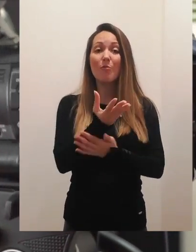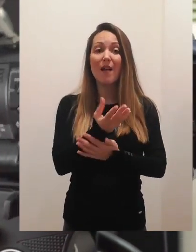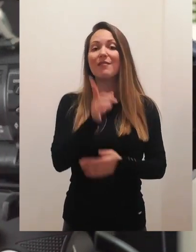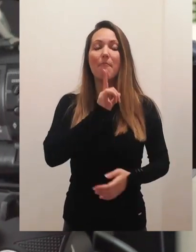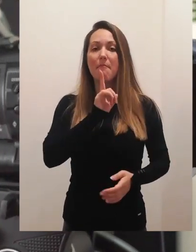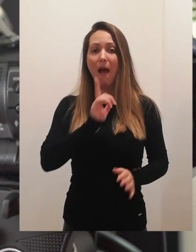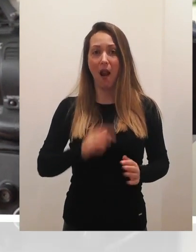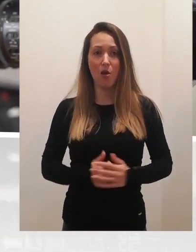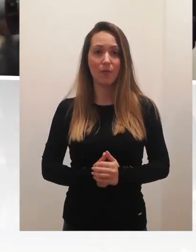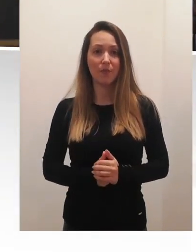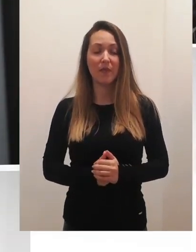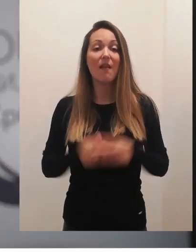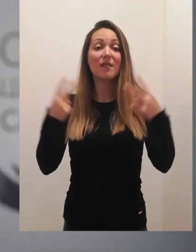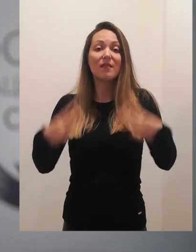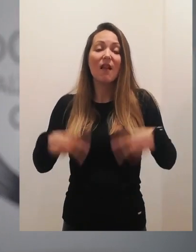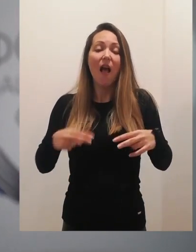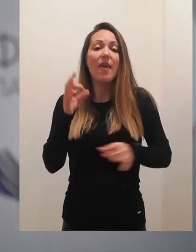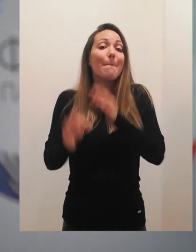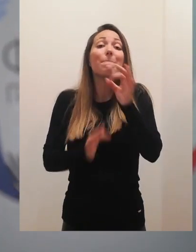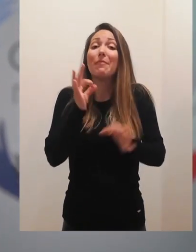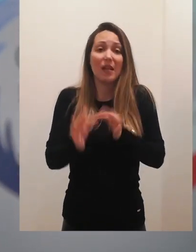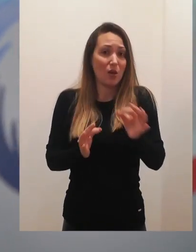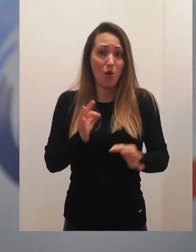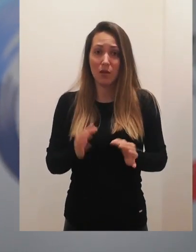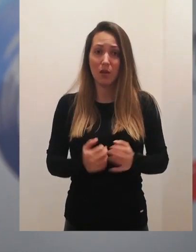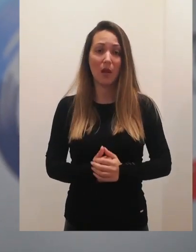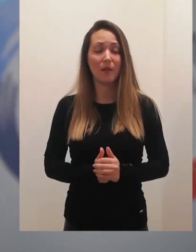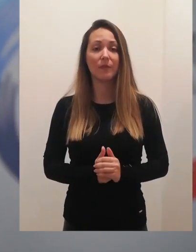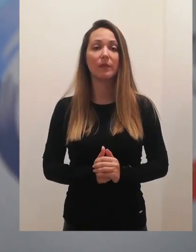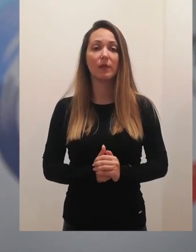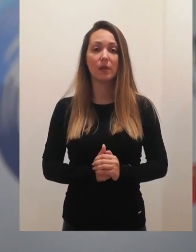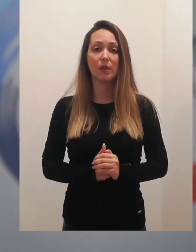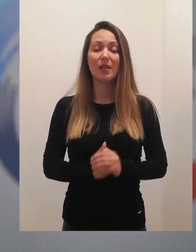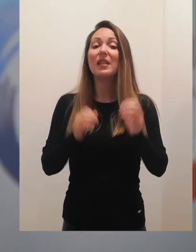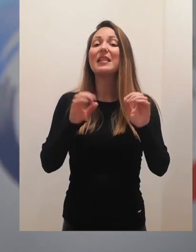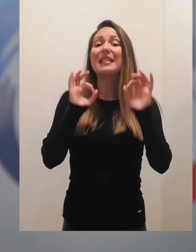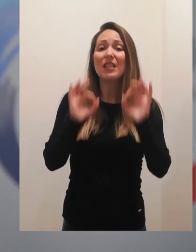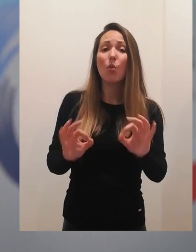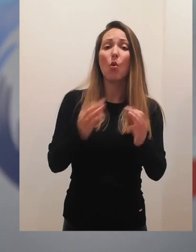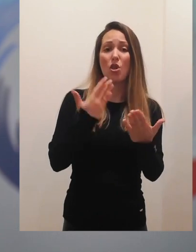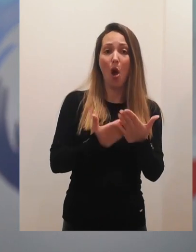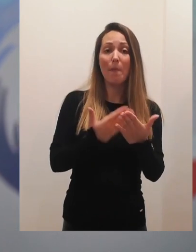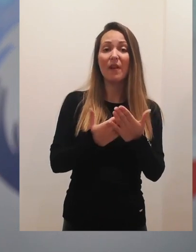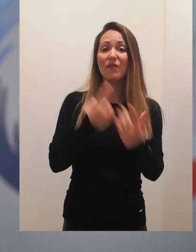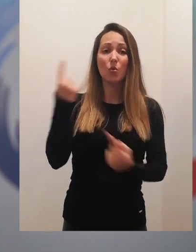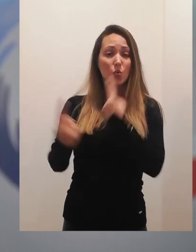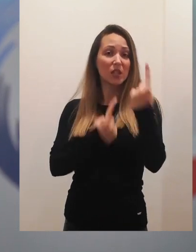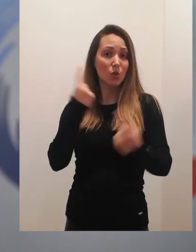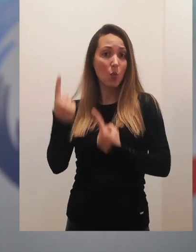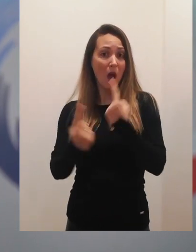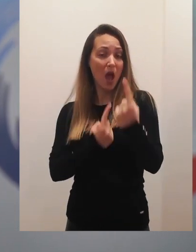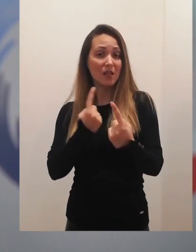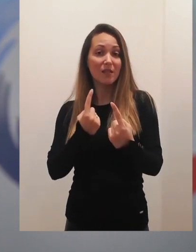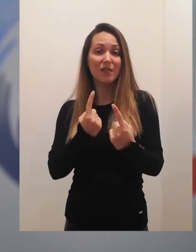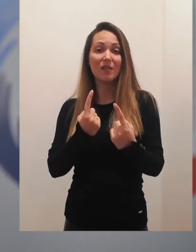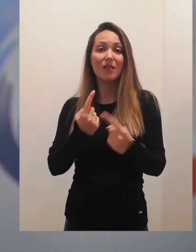o tome nikad dovoljno. Strah je prirodna stvar i jednostavno, sigurno da je opravdan u situaciji nečeg